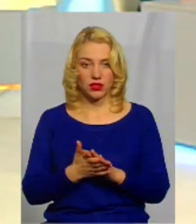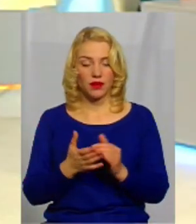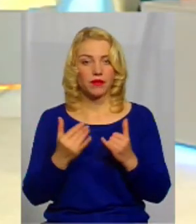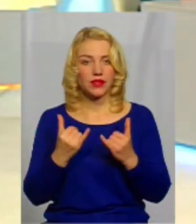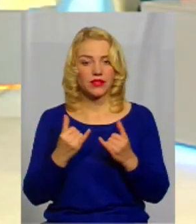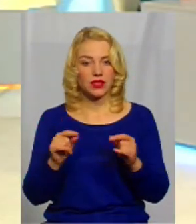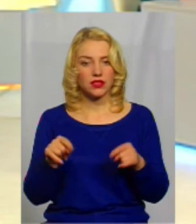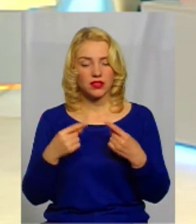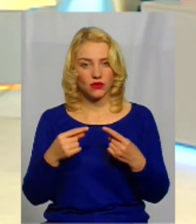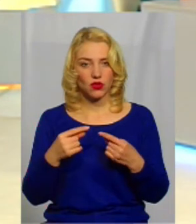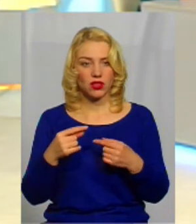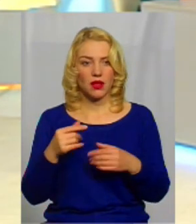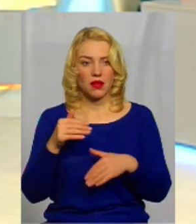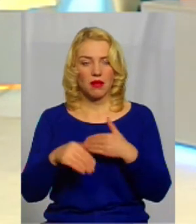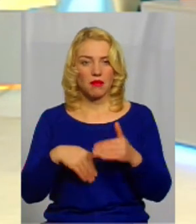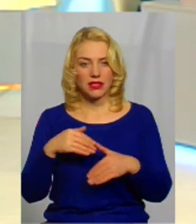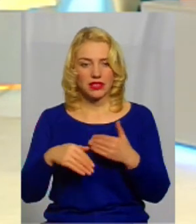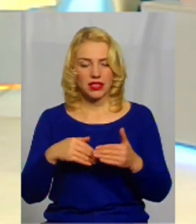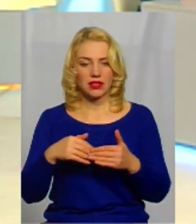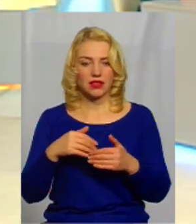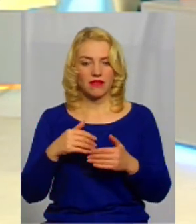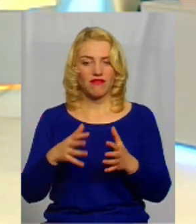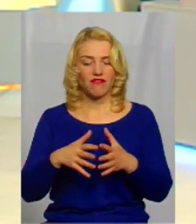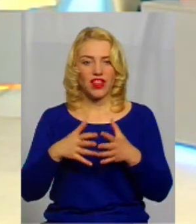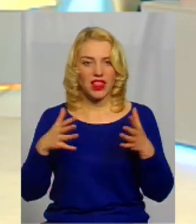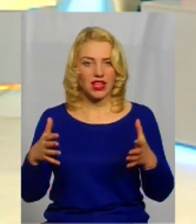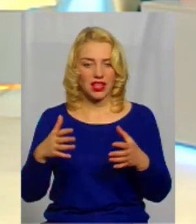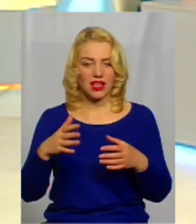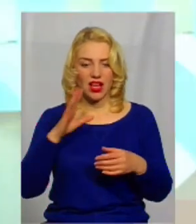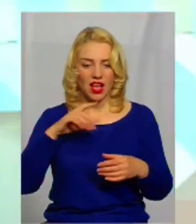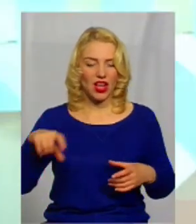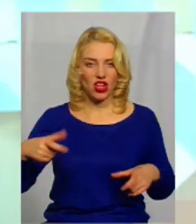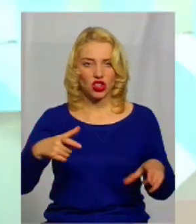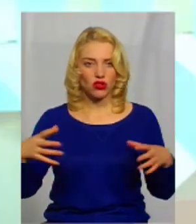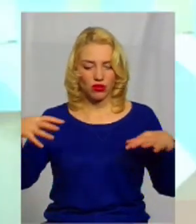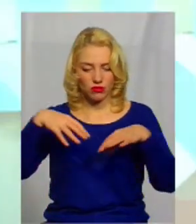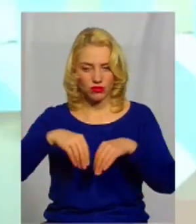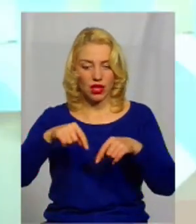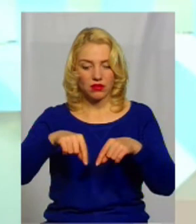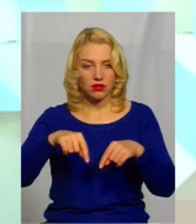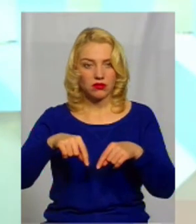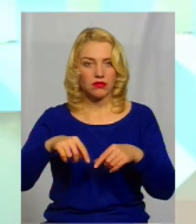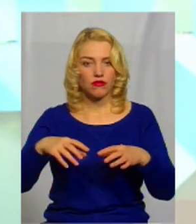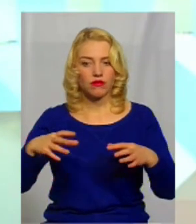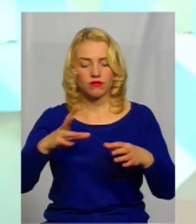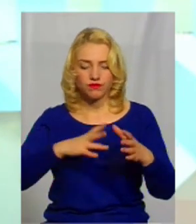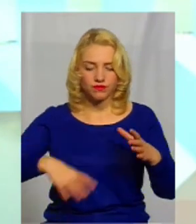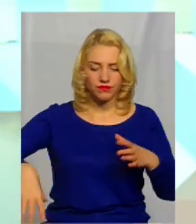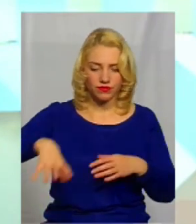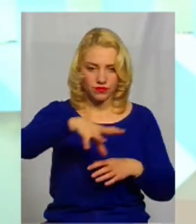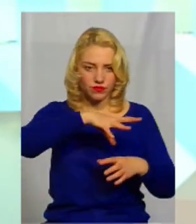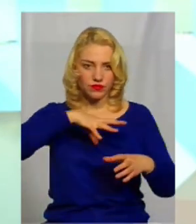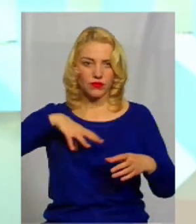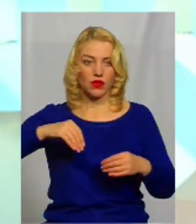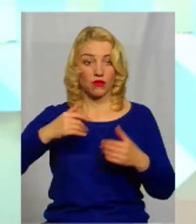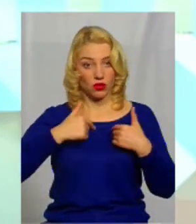Зараз створені басейнові ради великих річок, і зараз всі проблеми вирішуються в межах басейна. В однашу